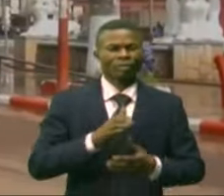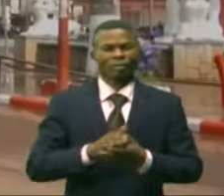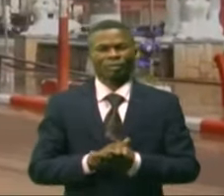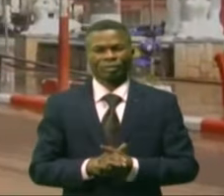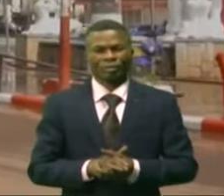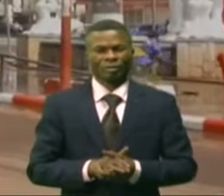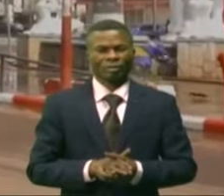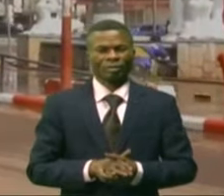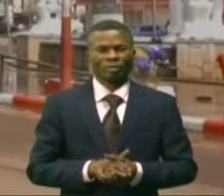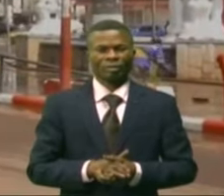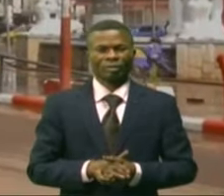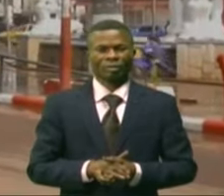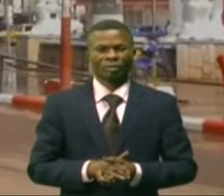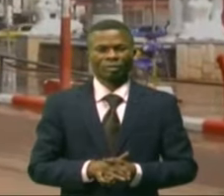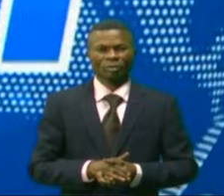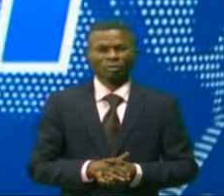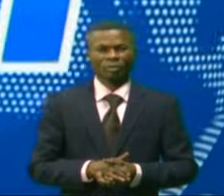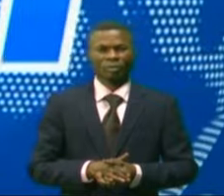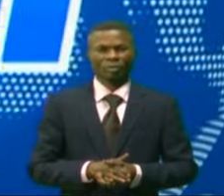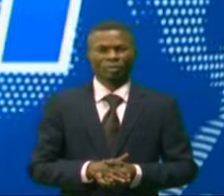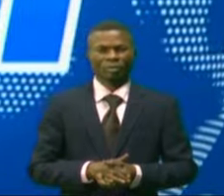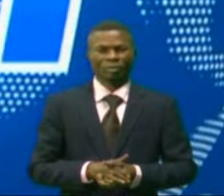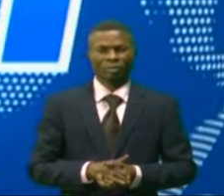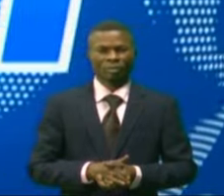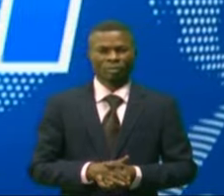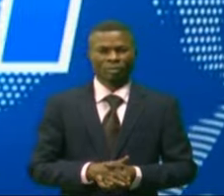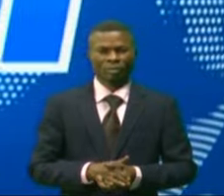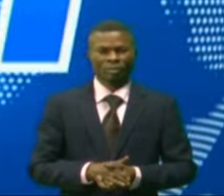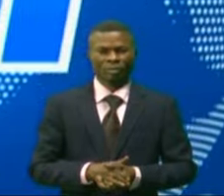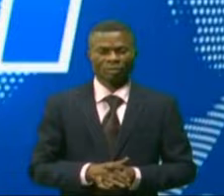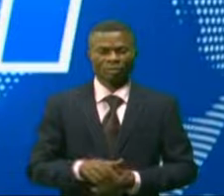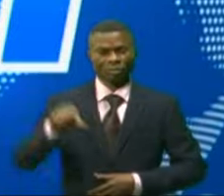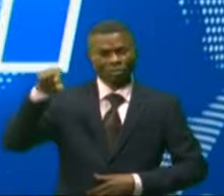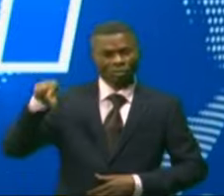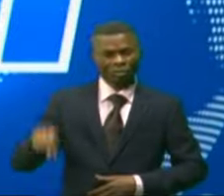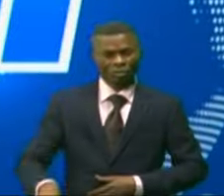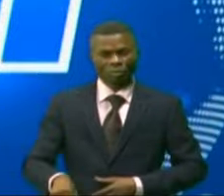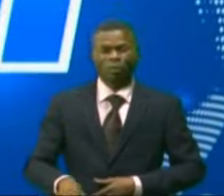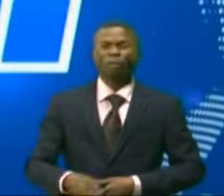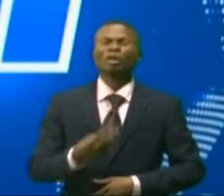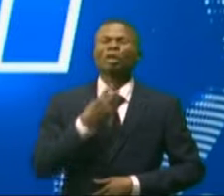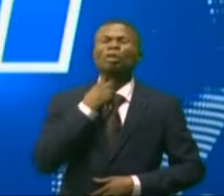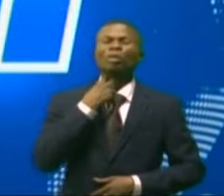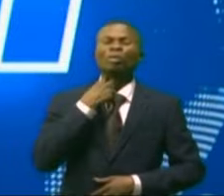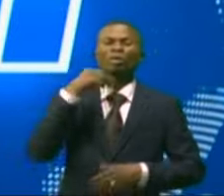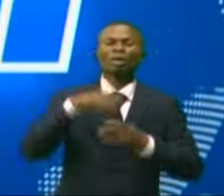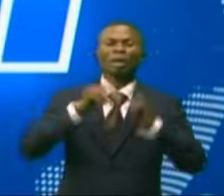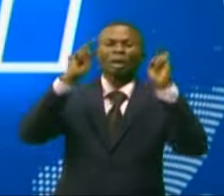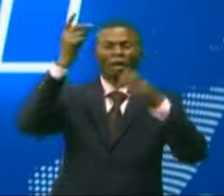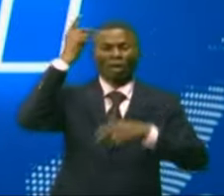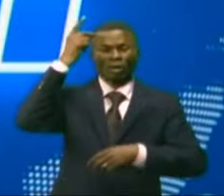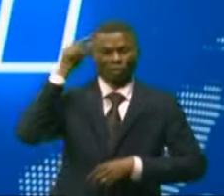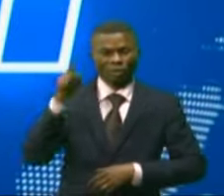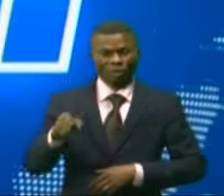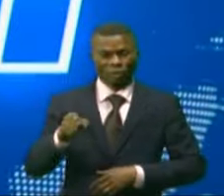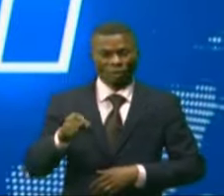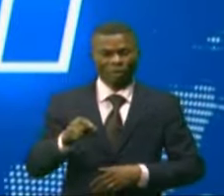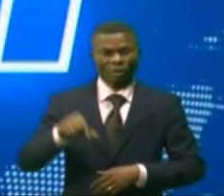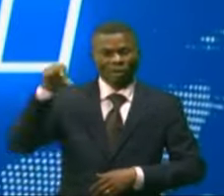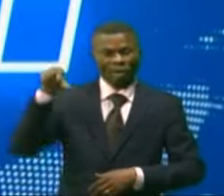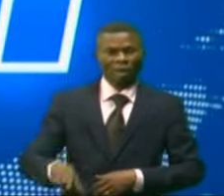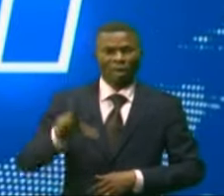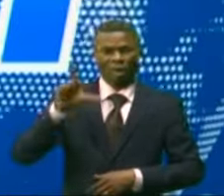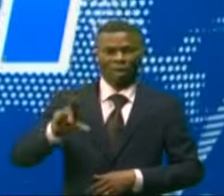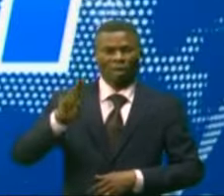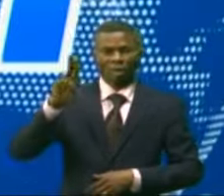est un quartier enclavé au cœur de la capitale Kinshasa. Les Canloukas sera